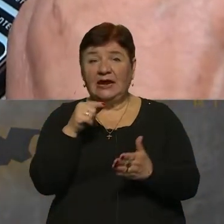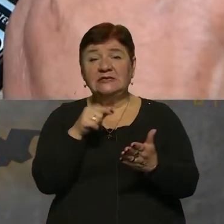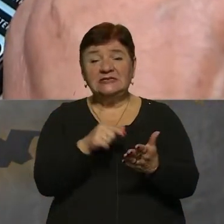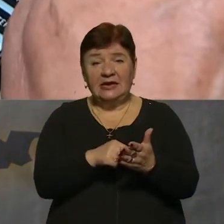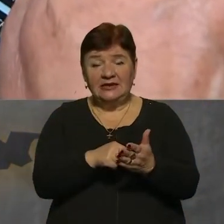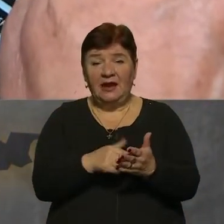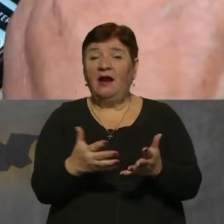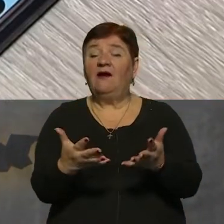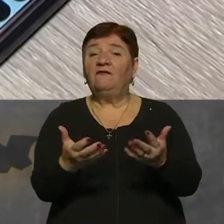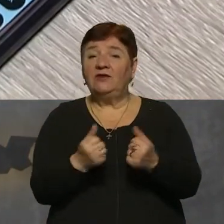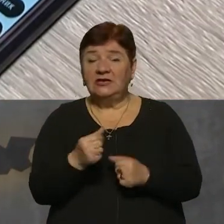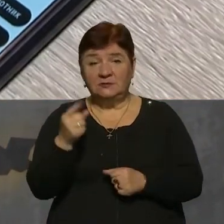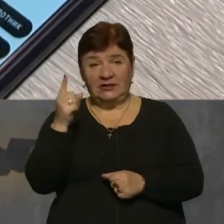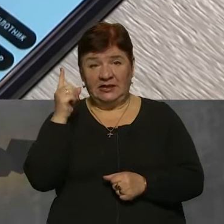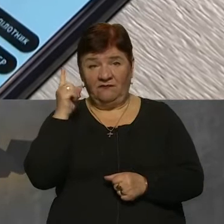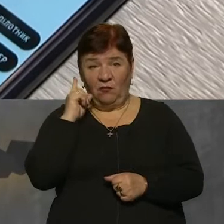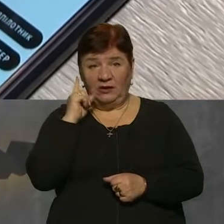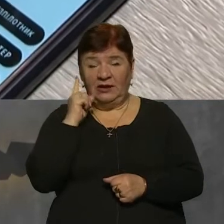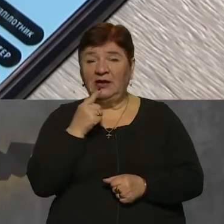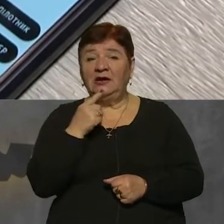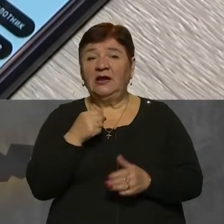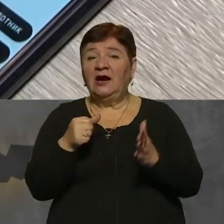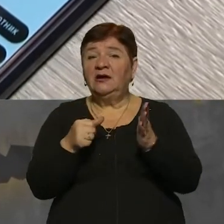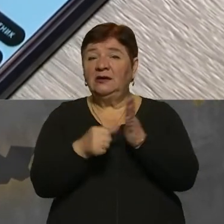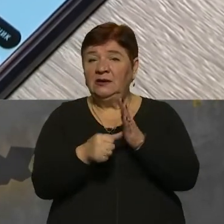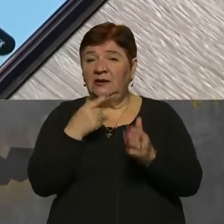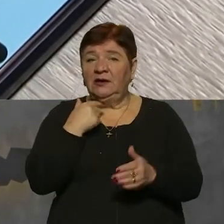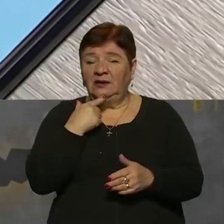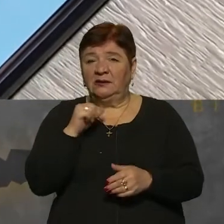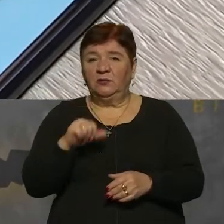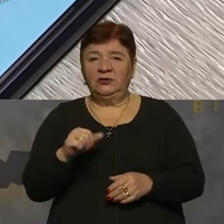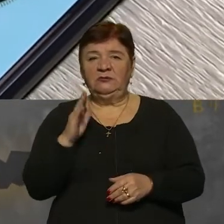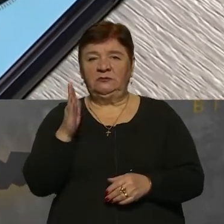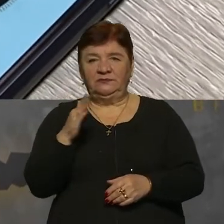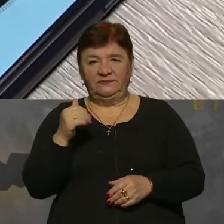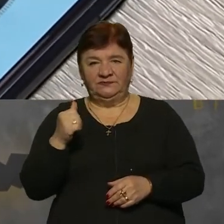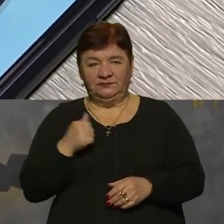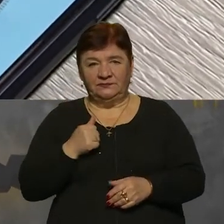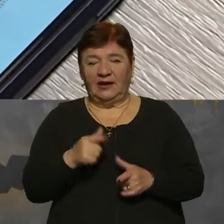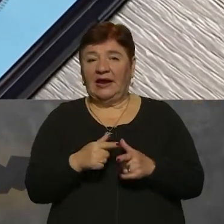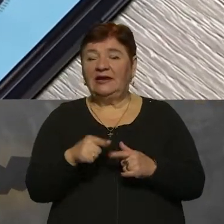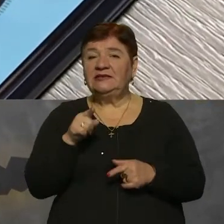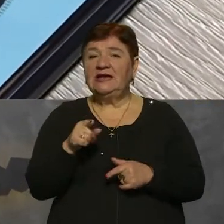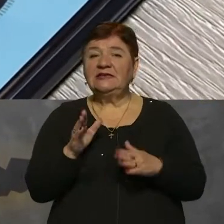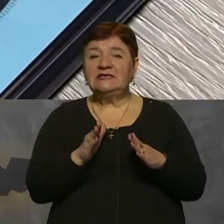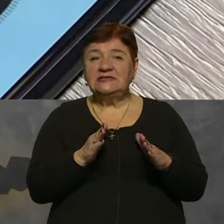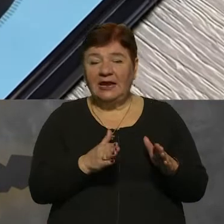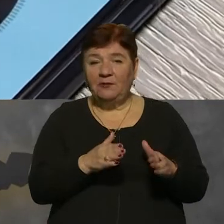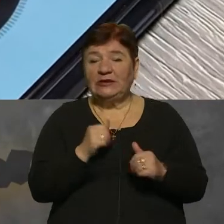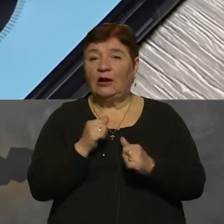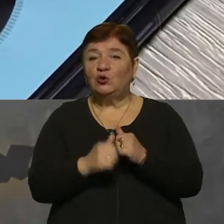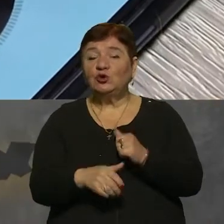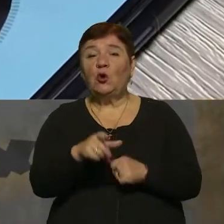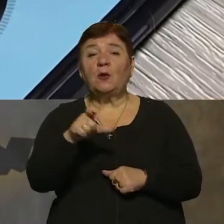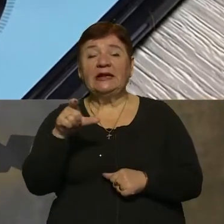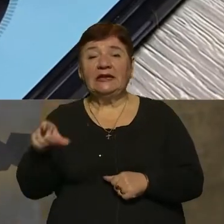візьме смартфон, натисне на червону кнопку, може бути військовим. Так, але ця система призначена для кожного